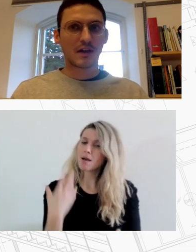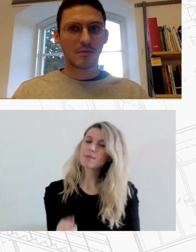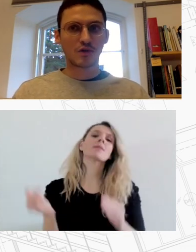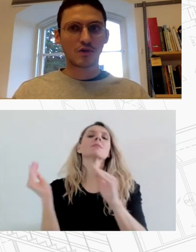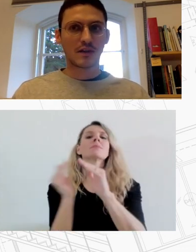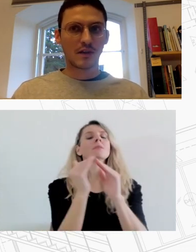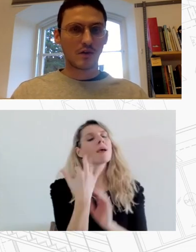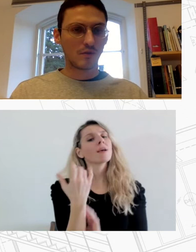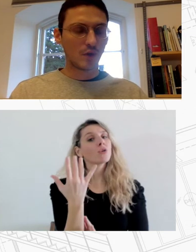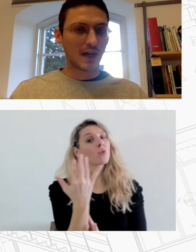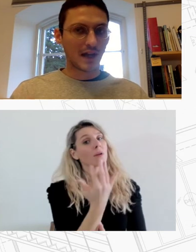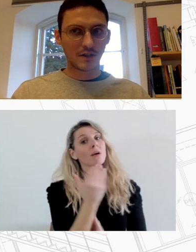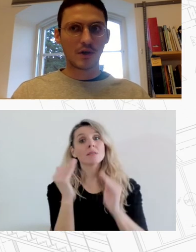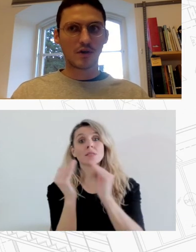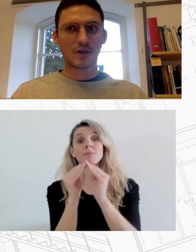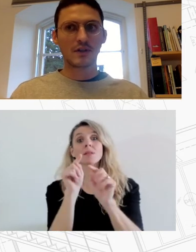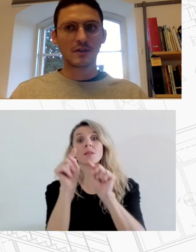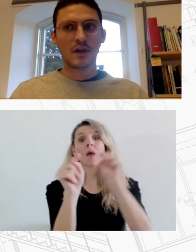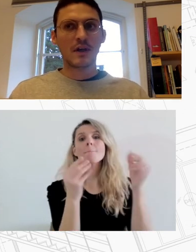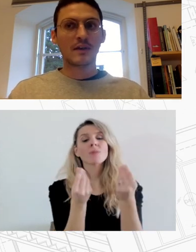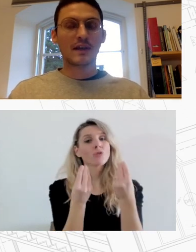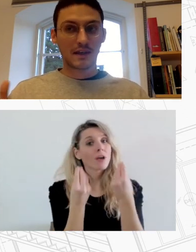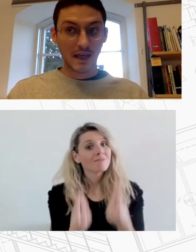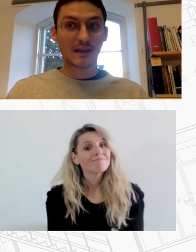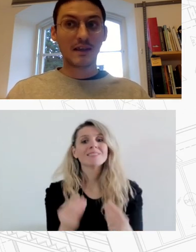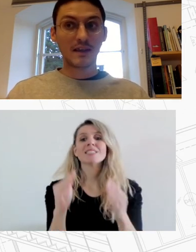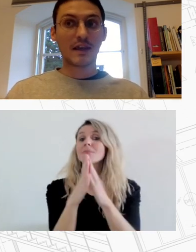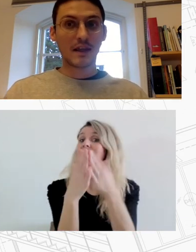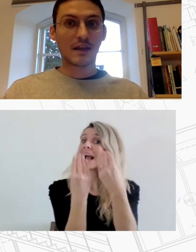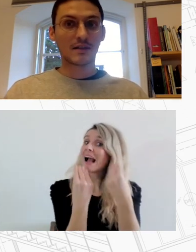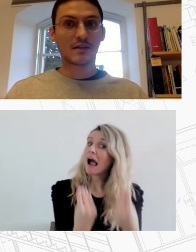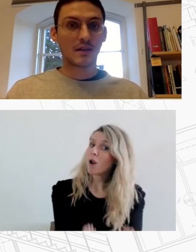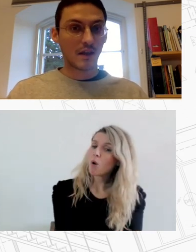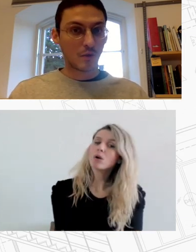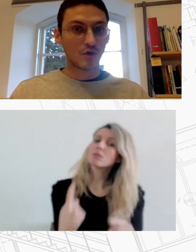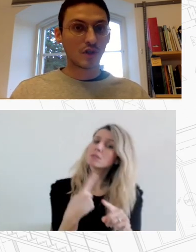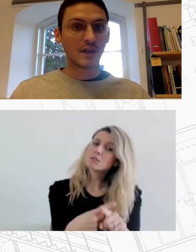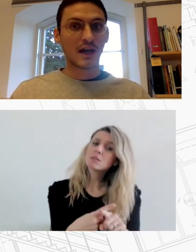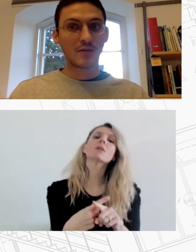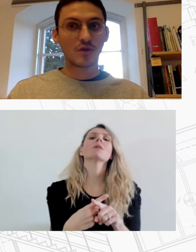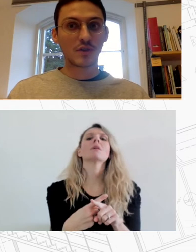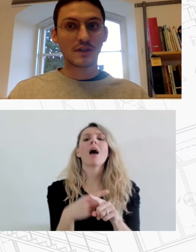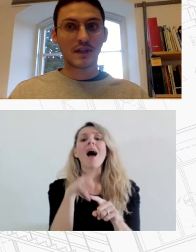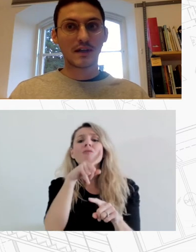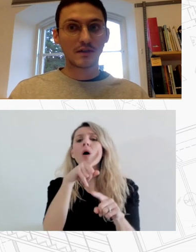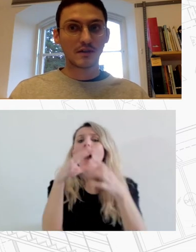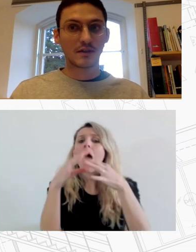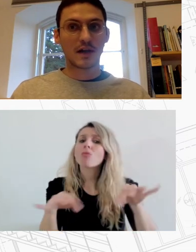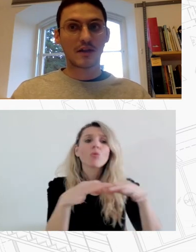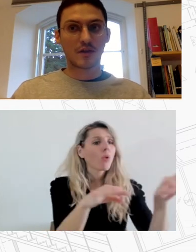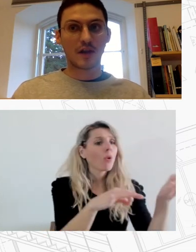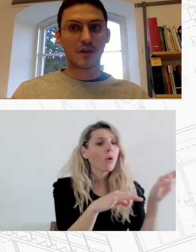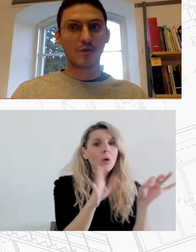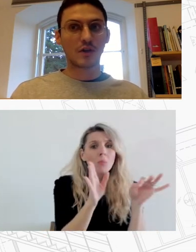ένας αριθμός κατοικιών που είναι καλής ποιότητας και είναι κενές και θα μπορούσαν να καλύψουν τις ανάγκες